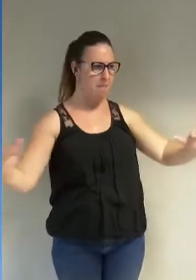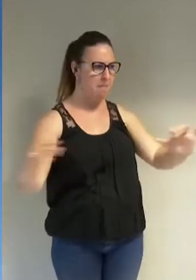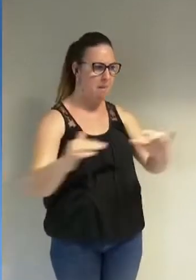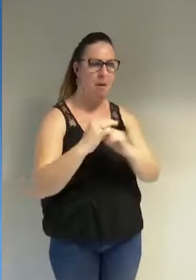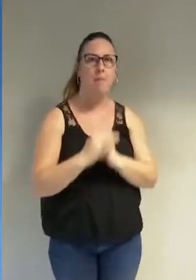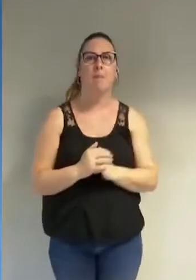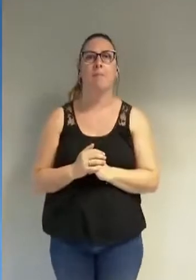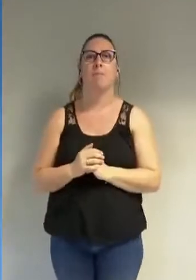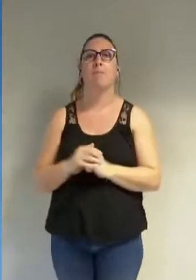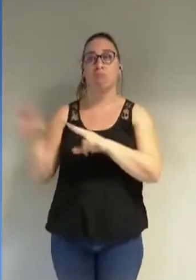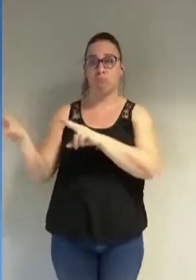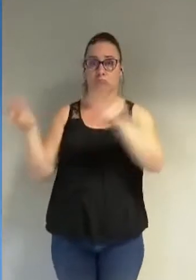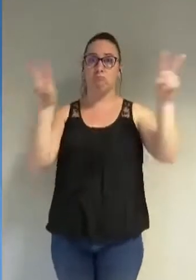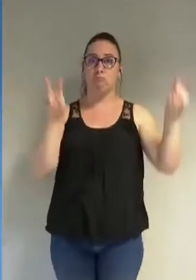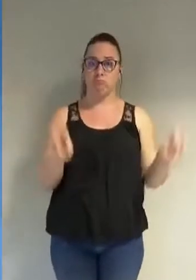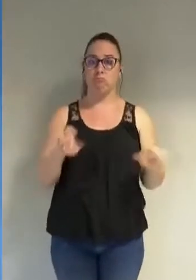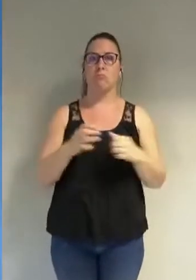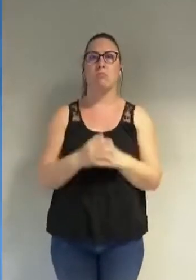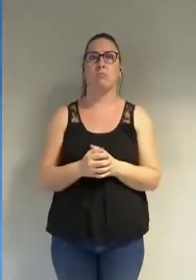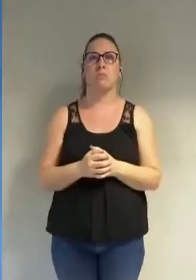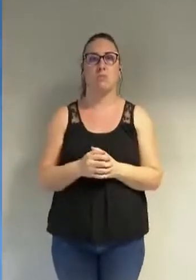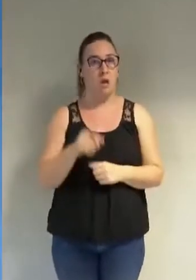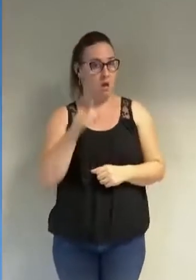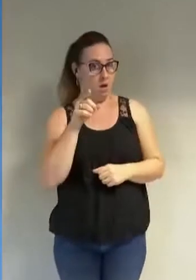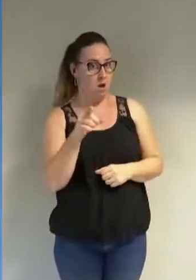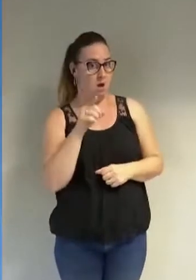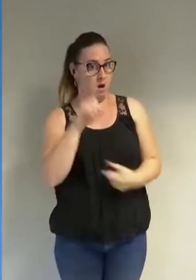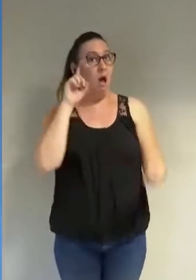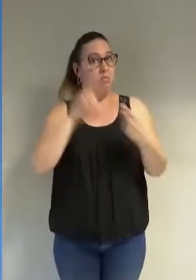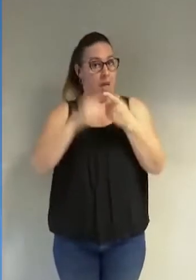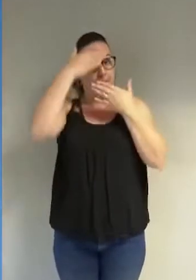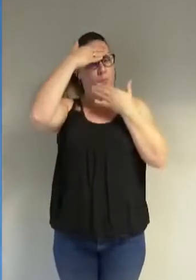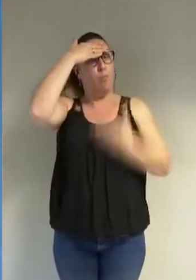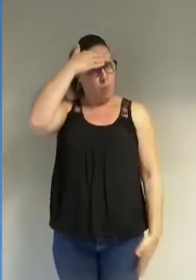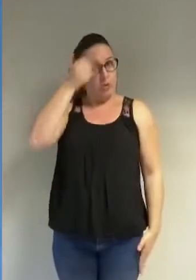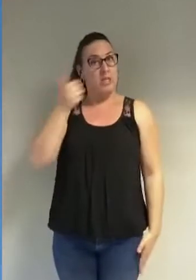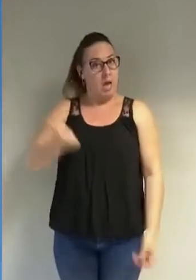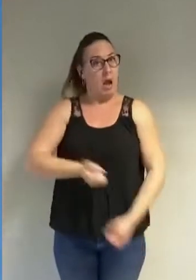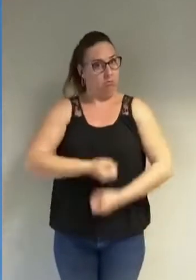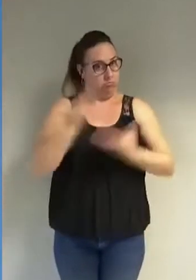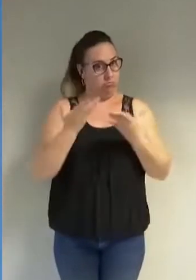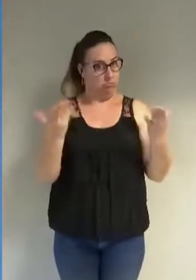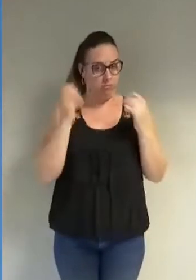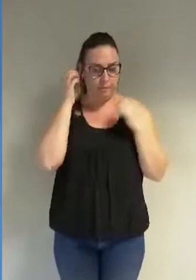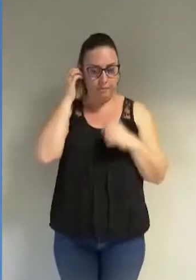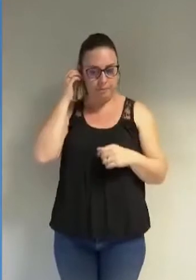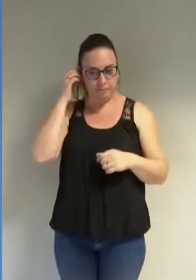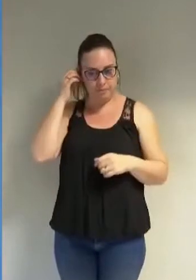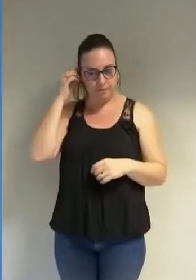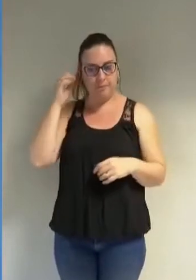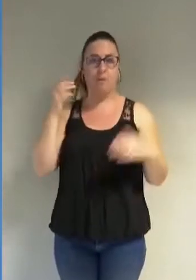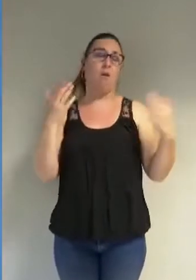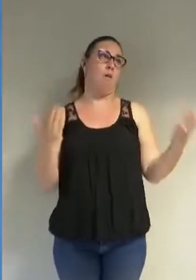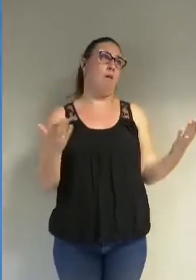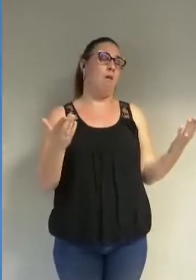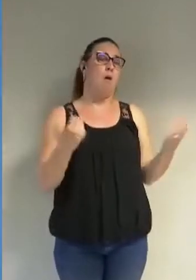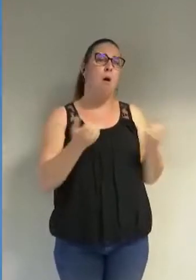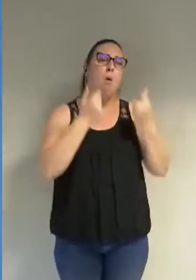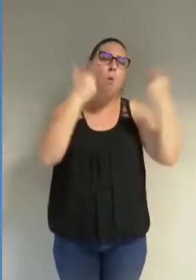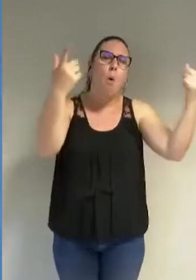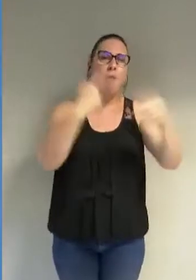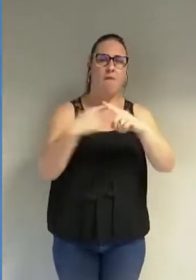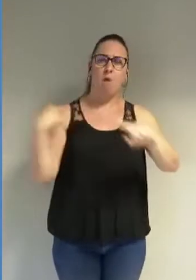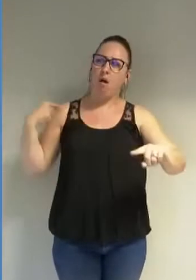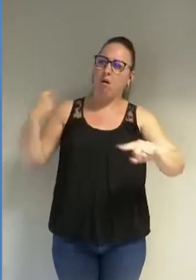elle dit encore et là c'est plus sur le burkini qu'elle s'exprime combien de fois avons-nous vu en